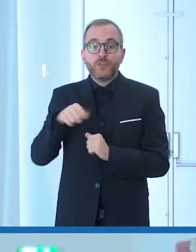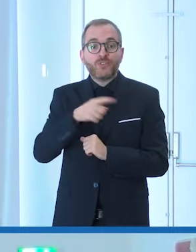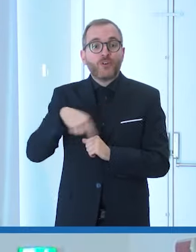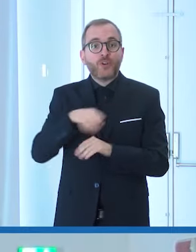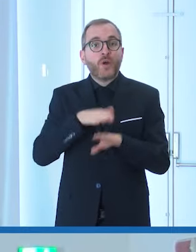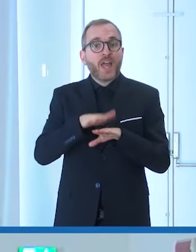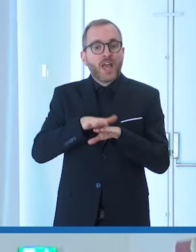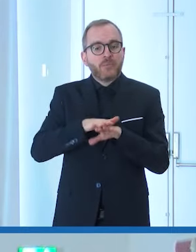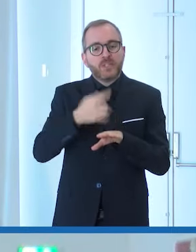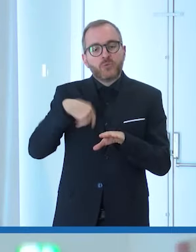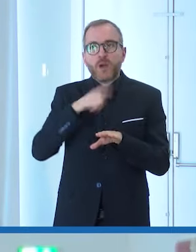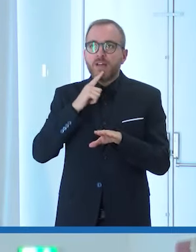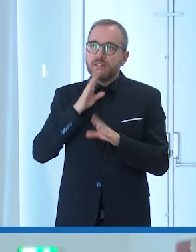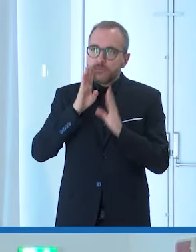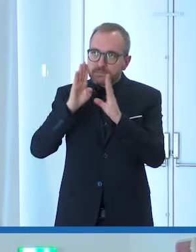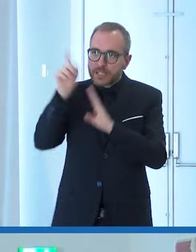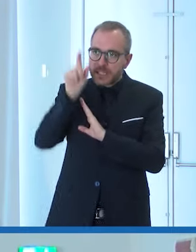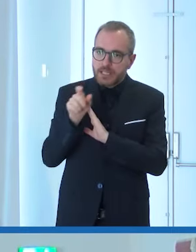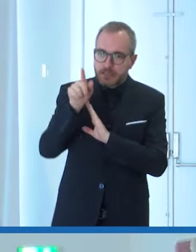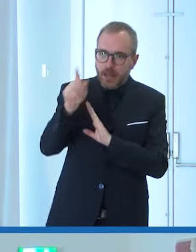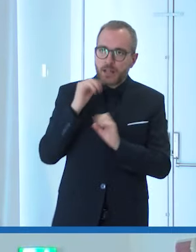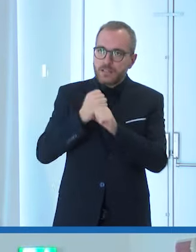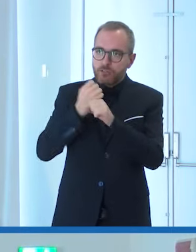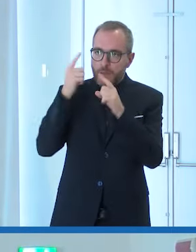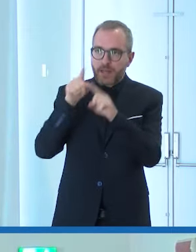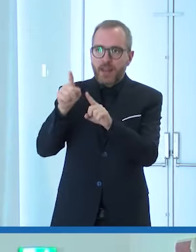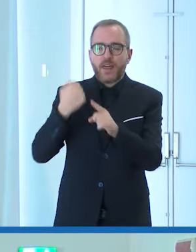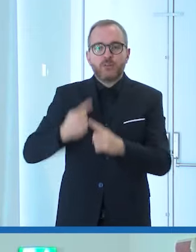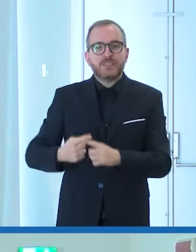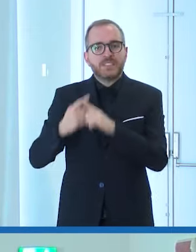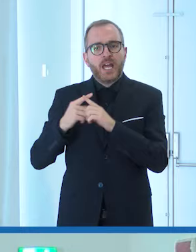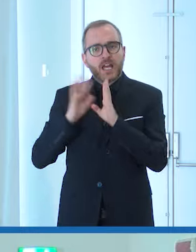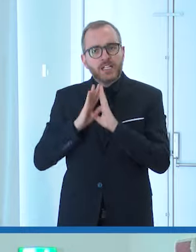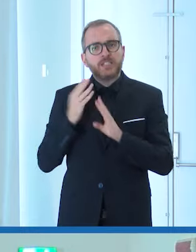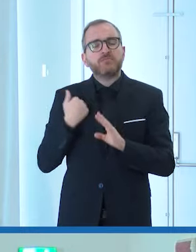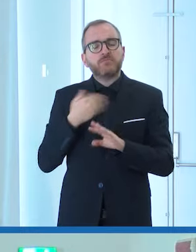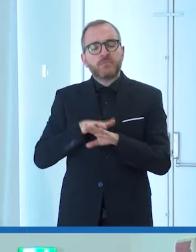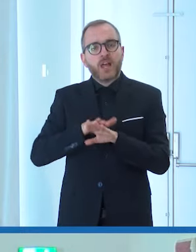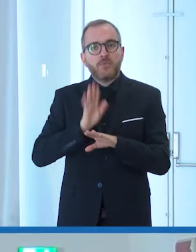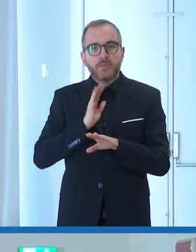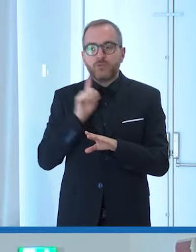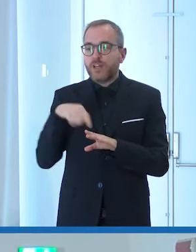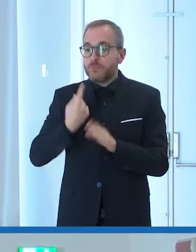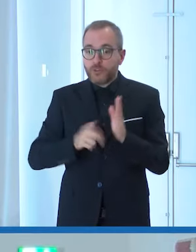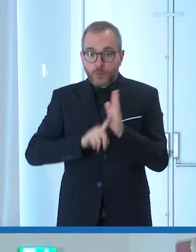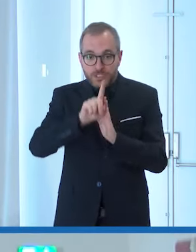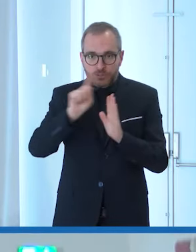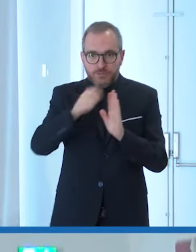abituati a servire il nostro peso siamo abituati a sacrificarci e a portare a casa i risultati